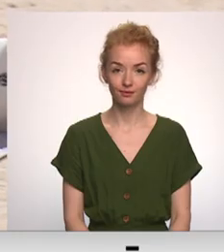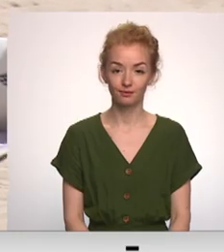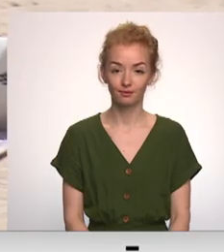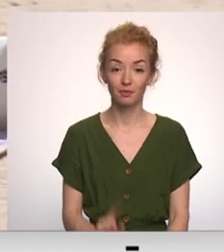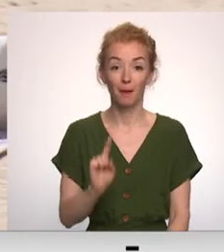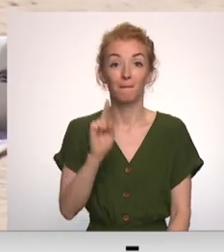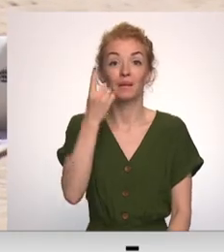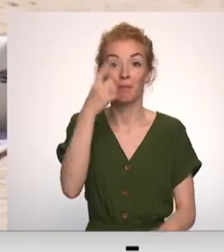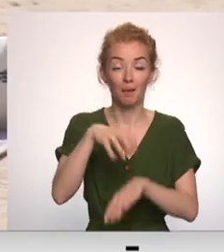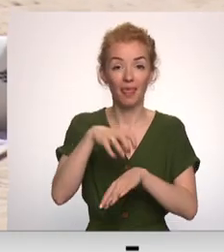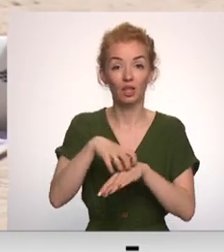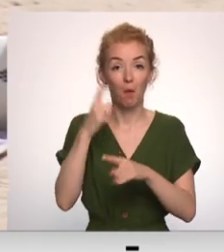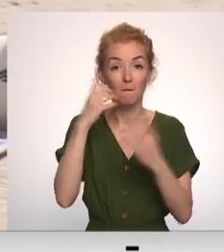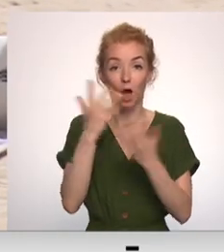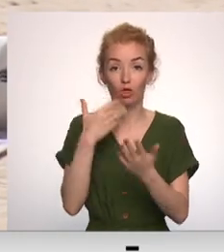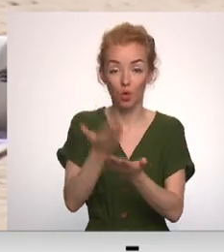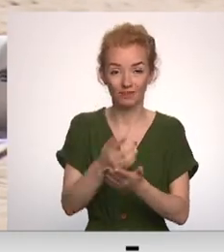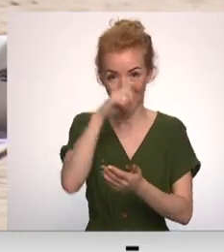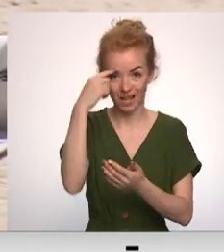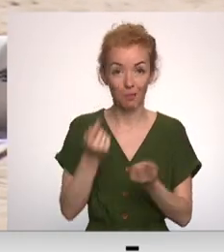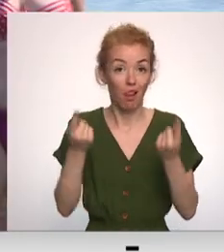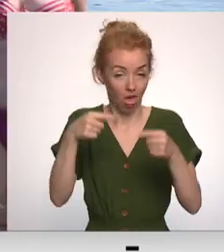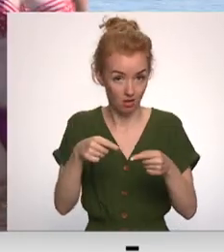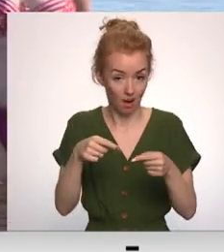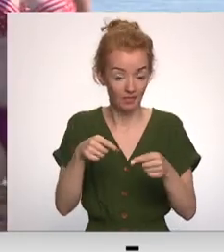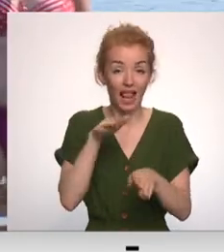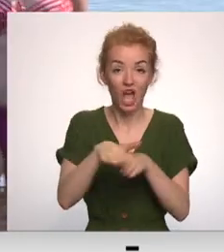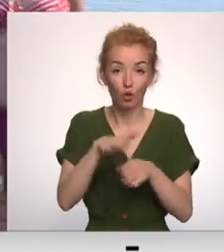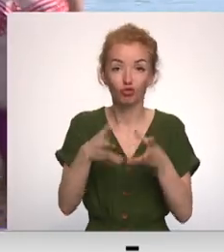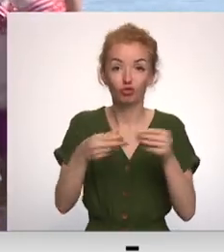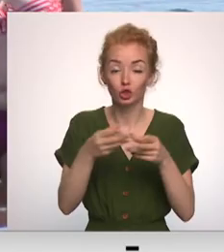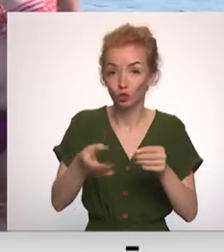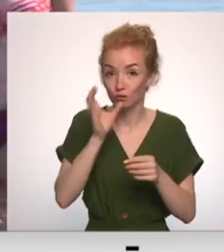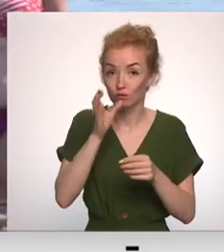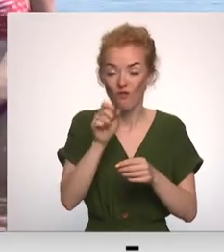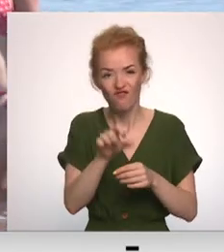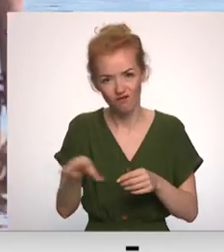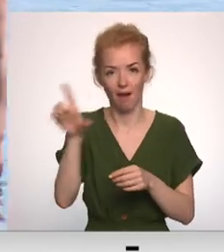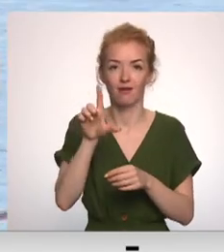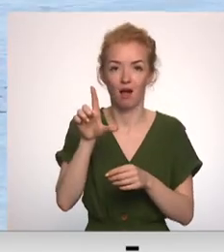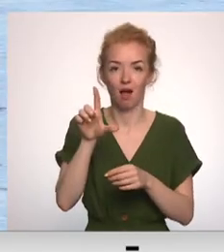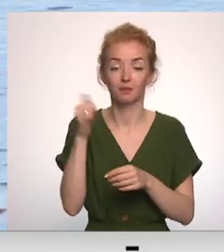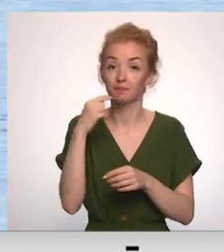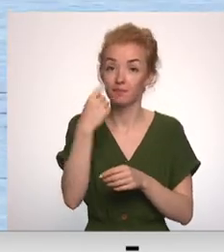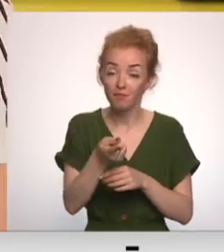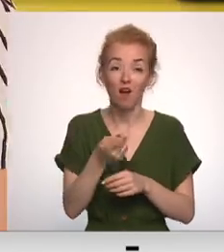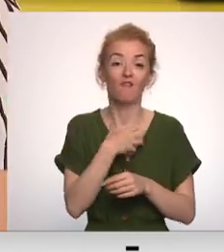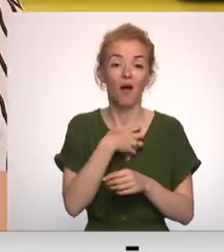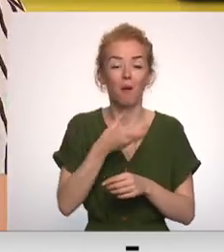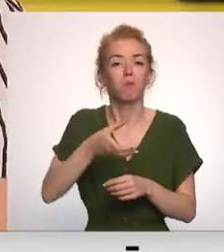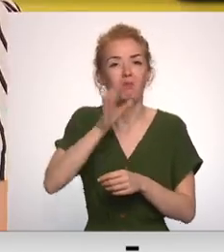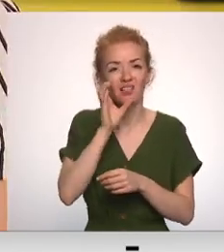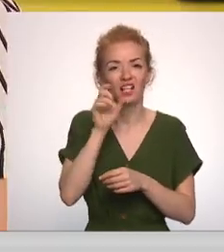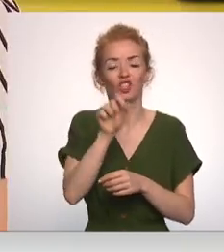Pirmais metiķu padomas karstījām laikam ir ļoti vienkāršs – lietot šķidrumu vairāk nekā parasti. Padzerties, padzerties